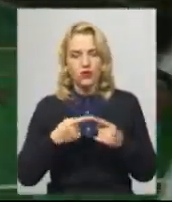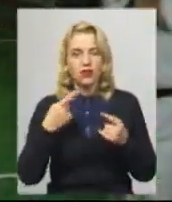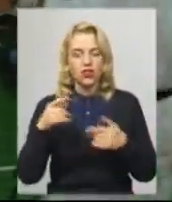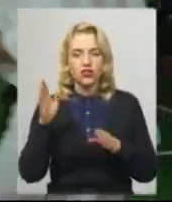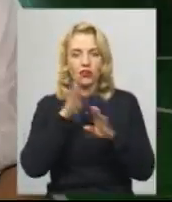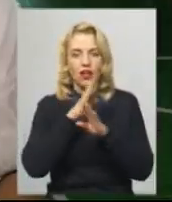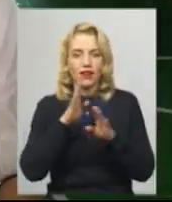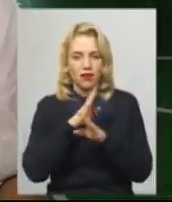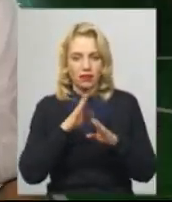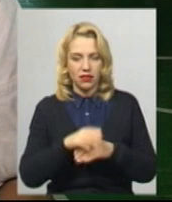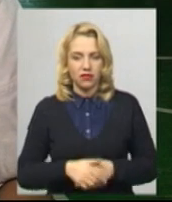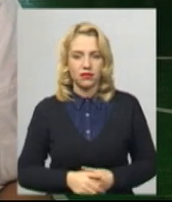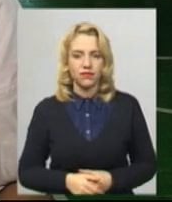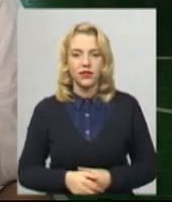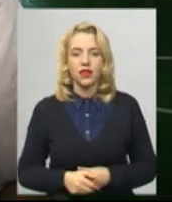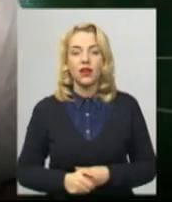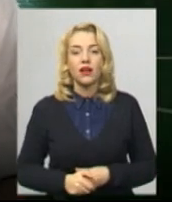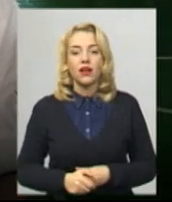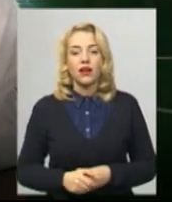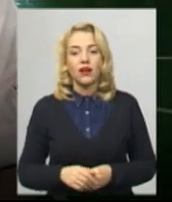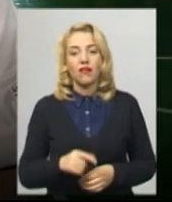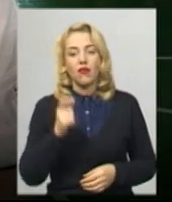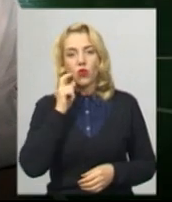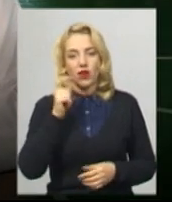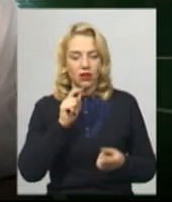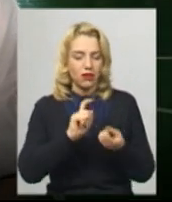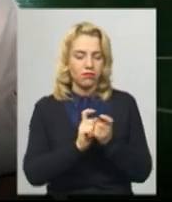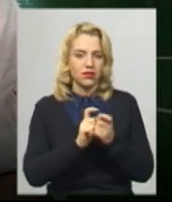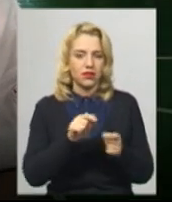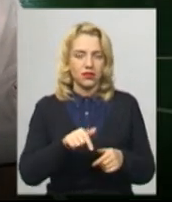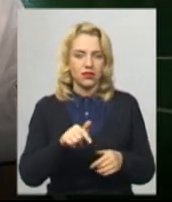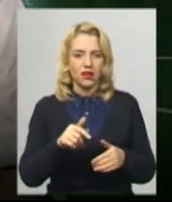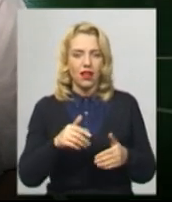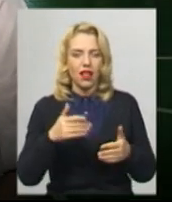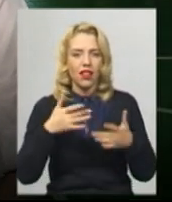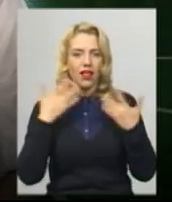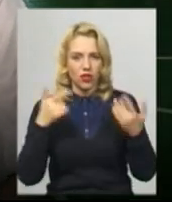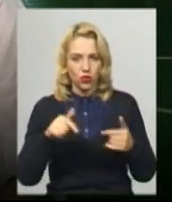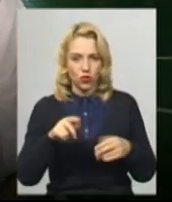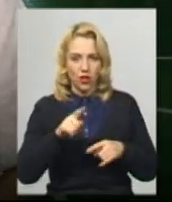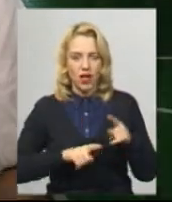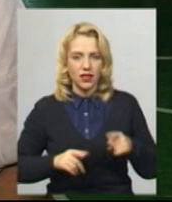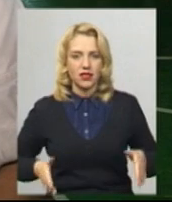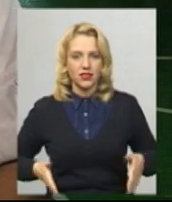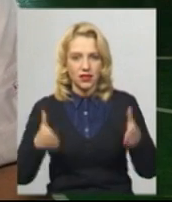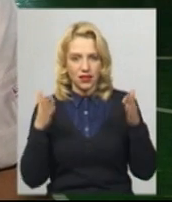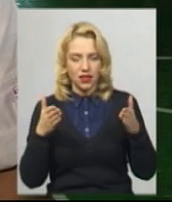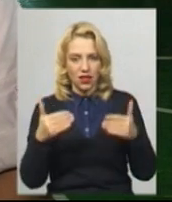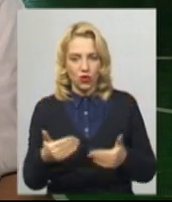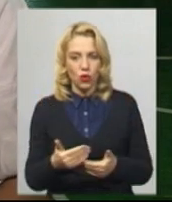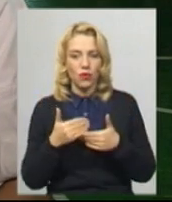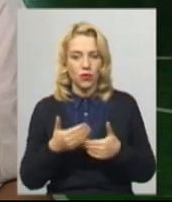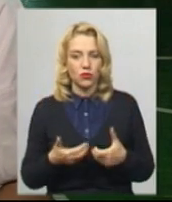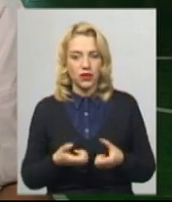розплідає дівчина. Вбитися, скажімо, в Україні легше, тут рідні стіни, вони підтримують, допомагають за кордоном,